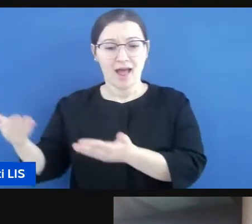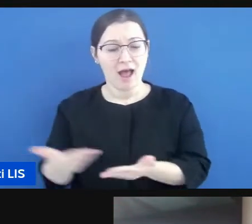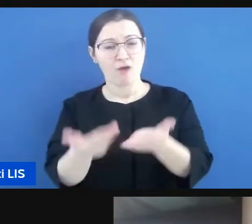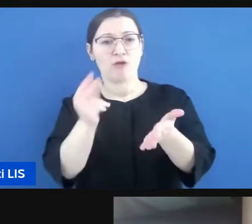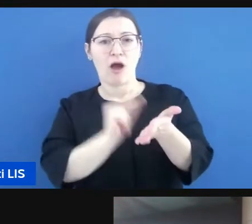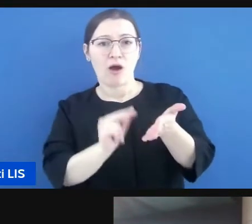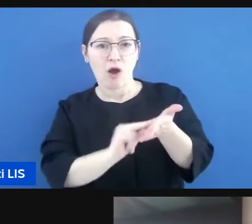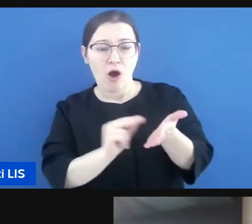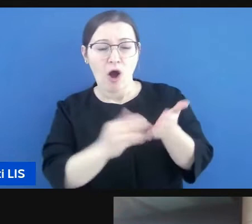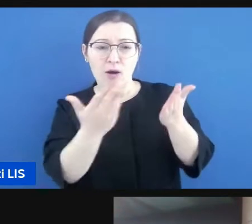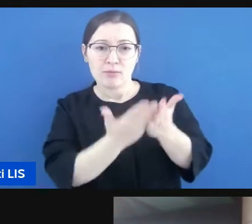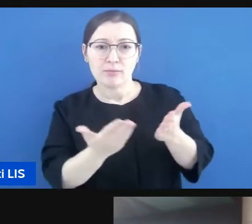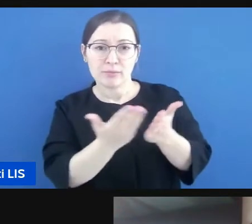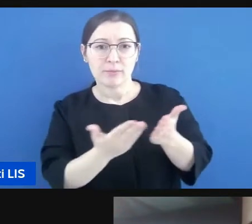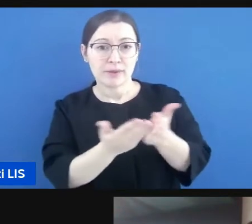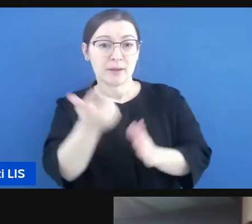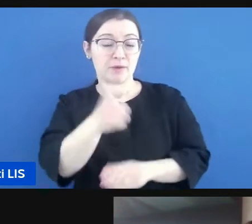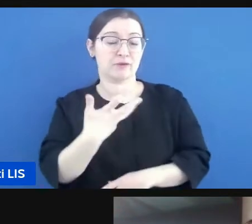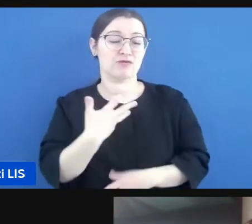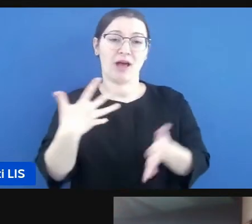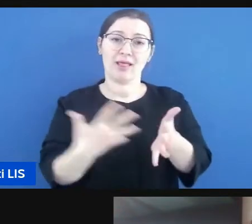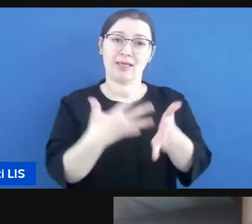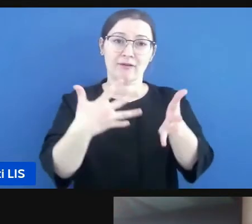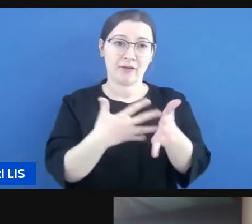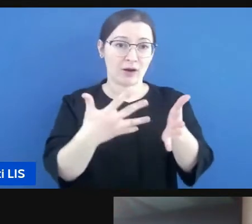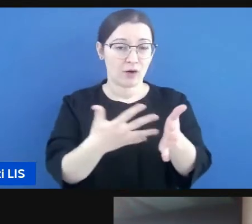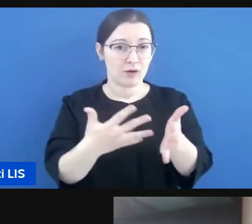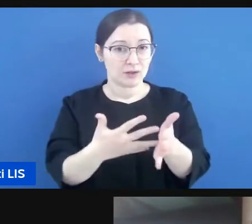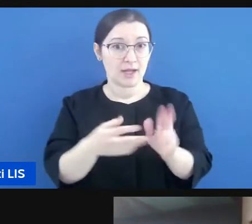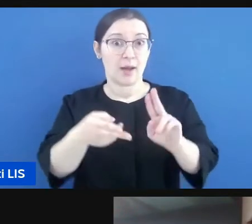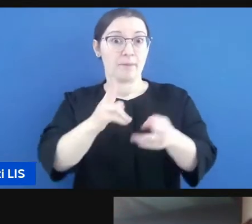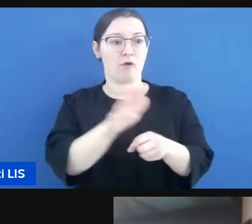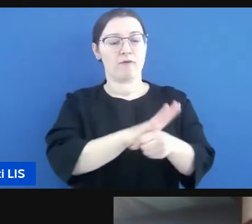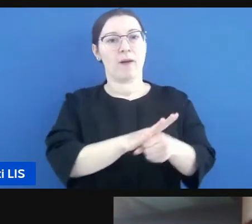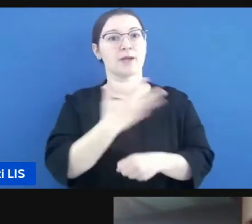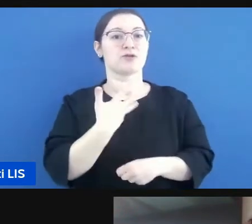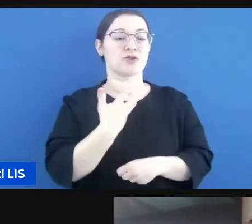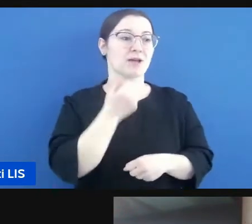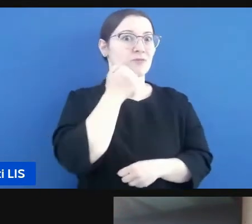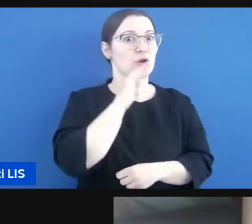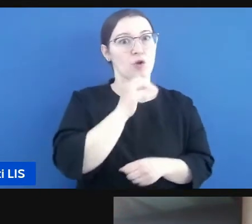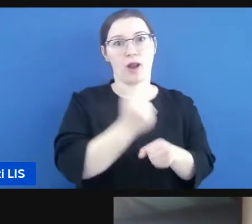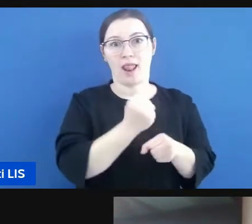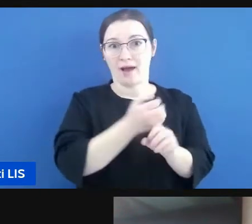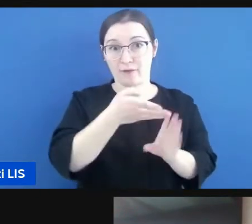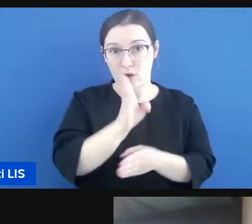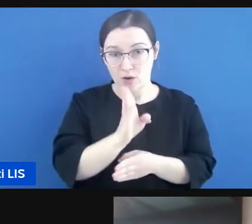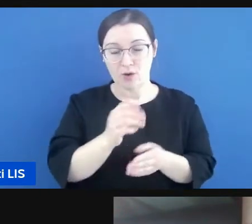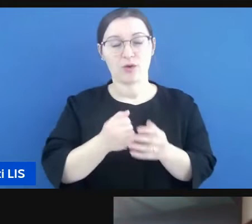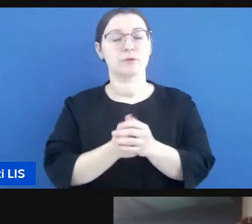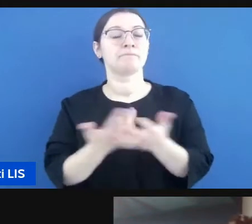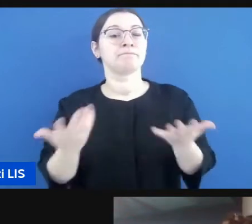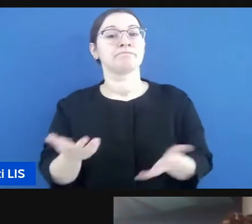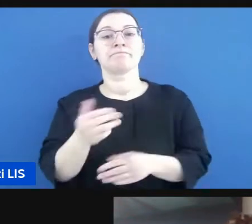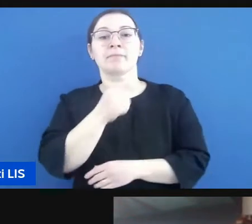soprattutto naturalmente per chi lavora e quindi ci vuole un non so noi